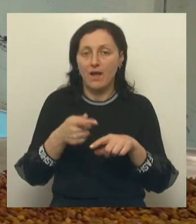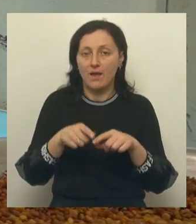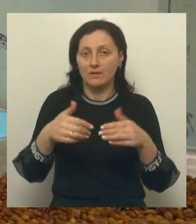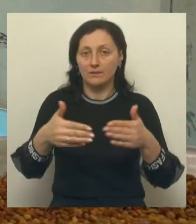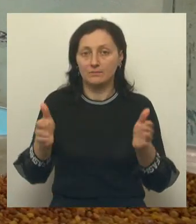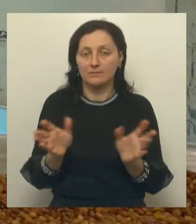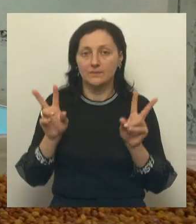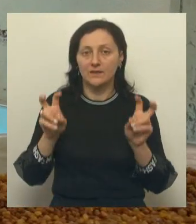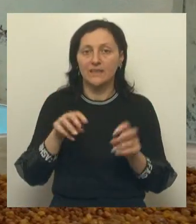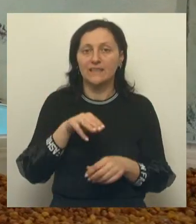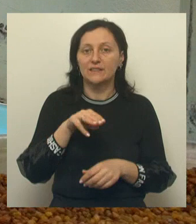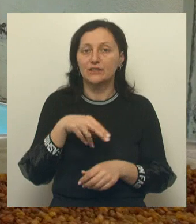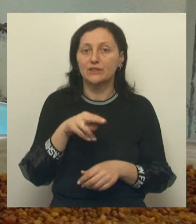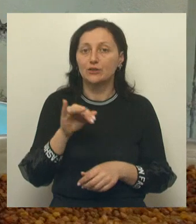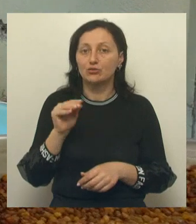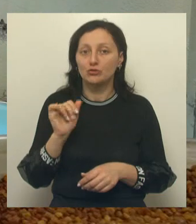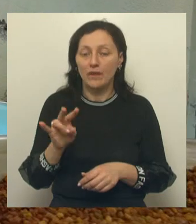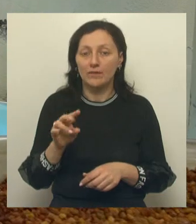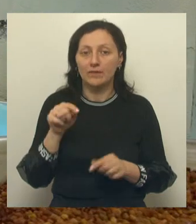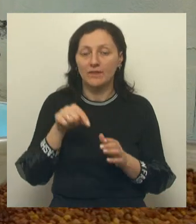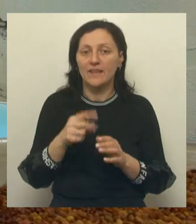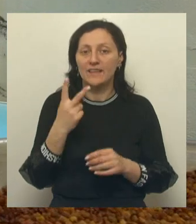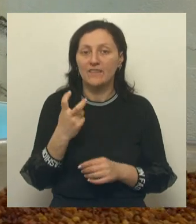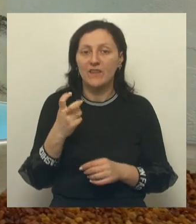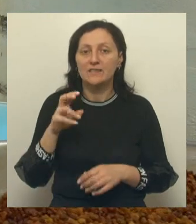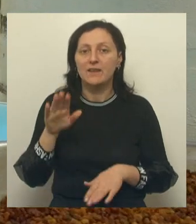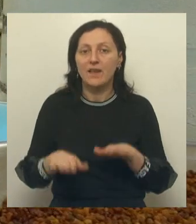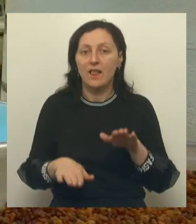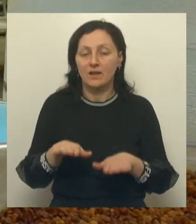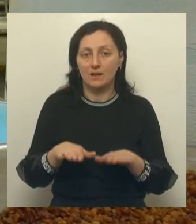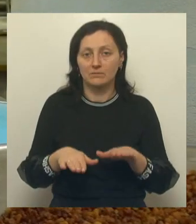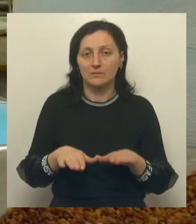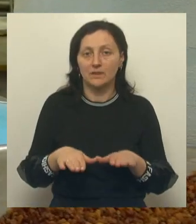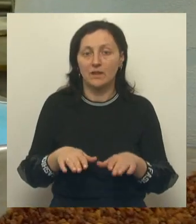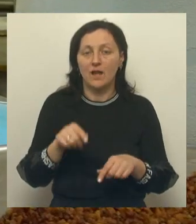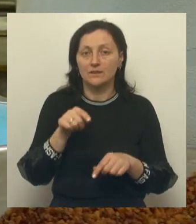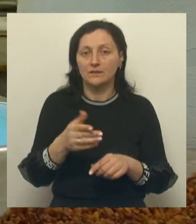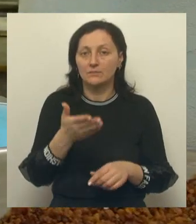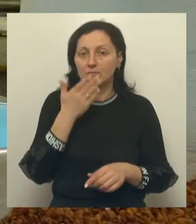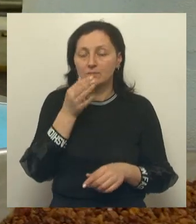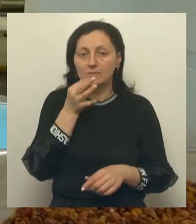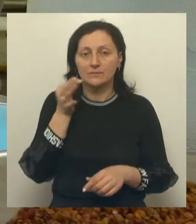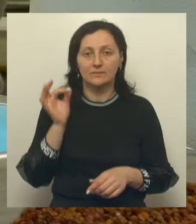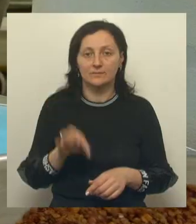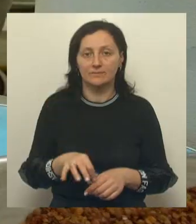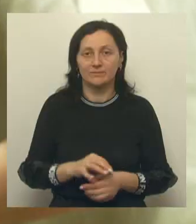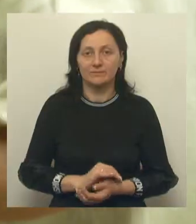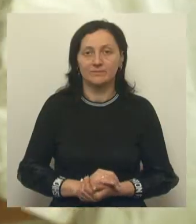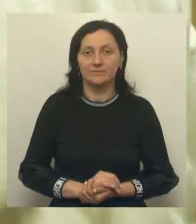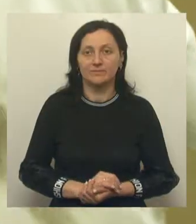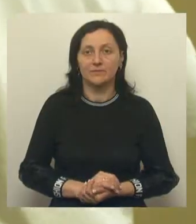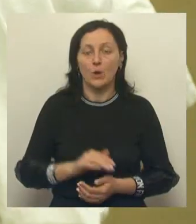называется «Дижан». Она вмещает в себя 200 килограммов. Какой здесь стоит аромат, сложно передать словами.